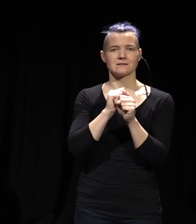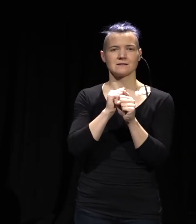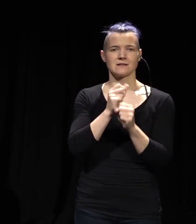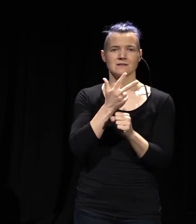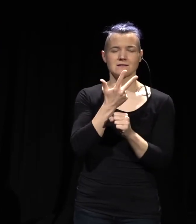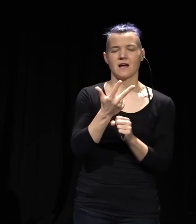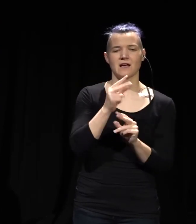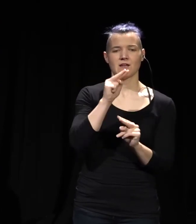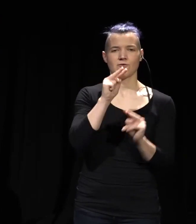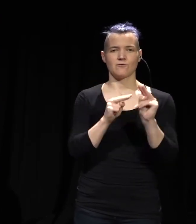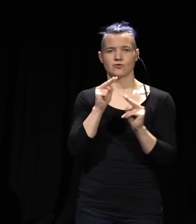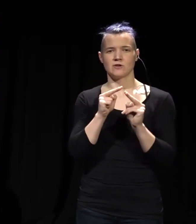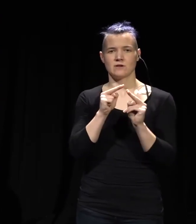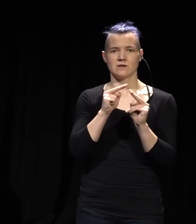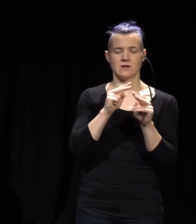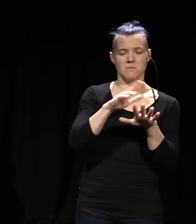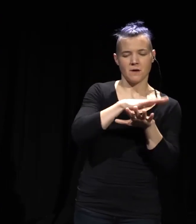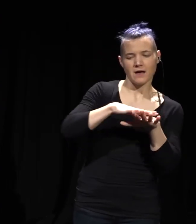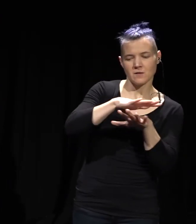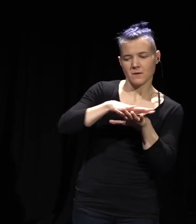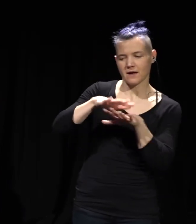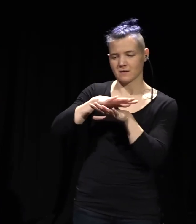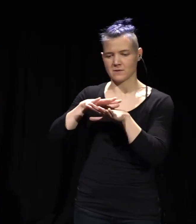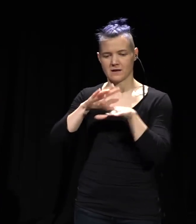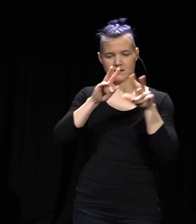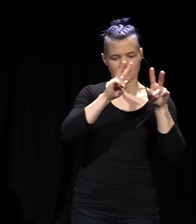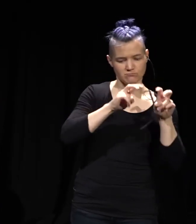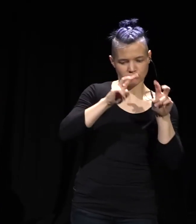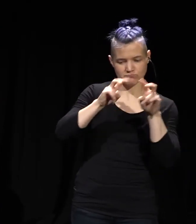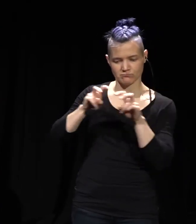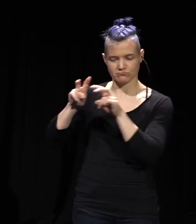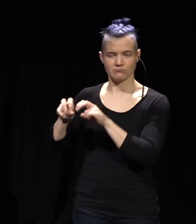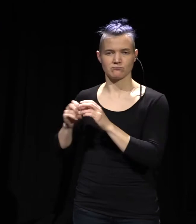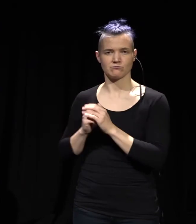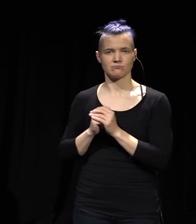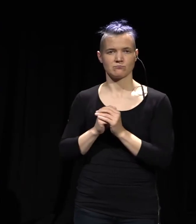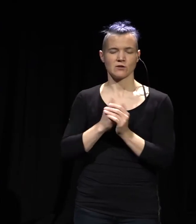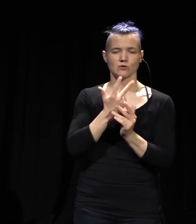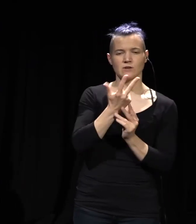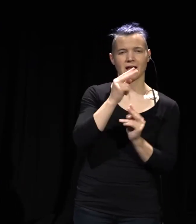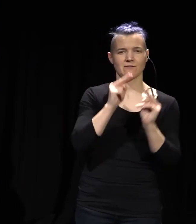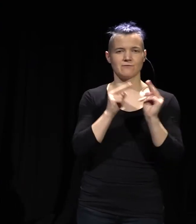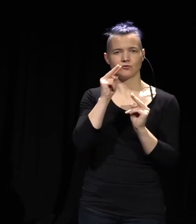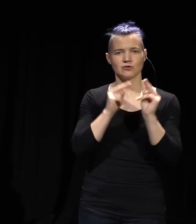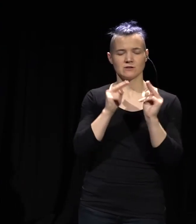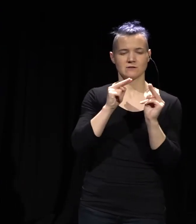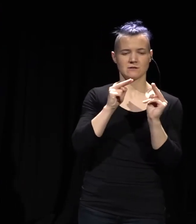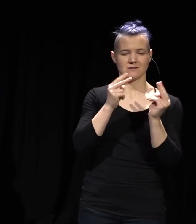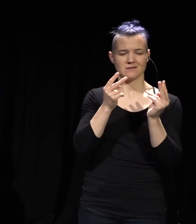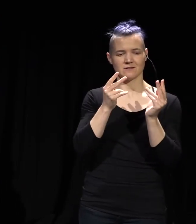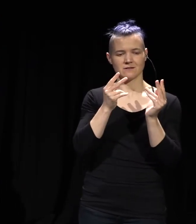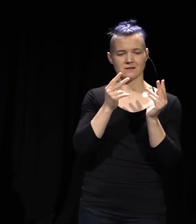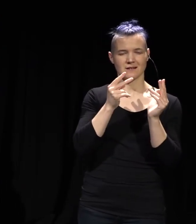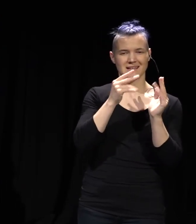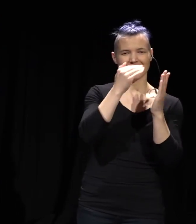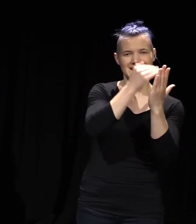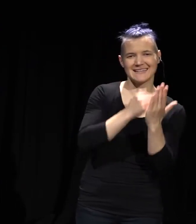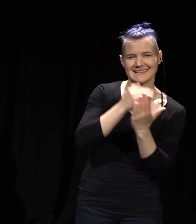Dimensionen oder drei verschiedenen Registern